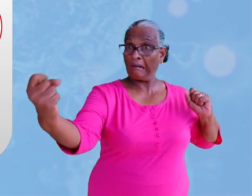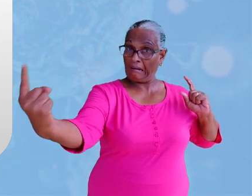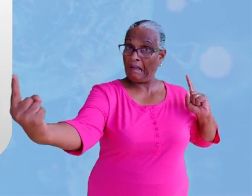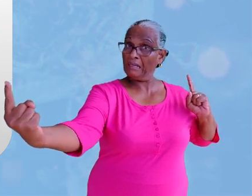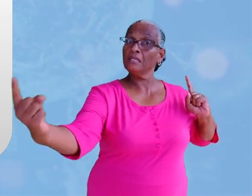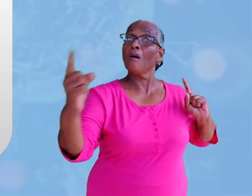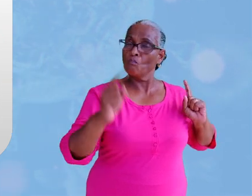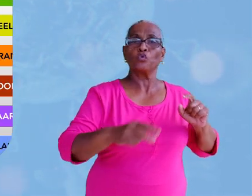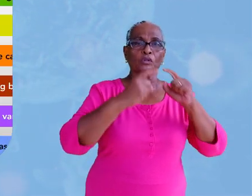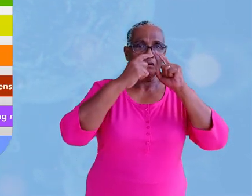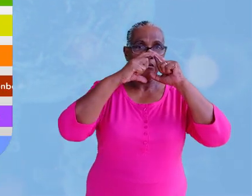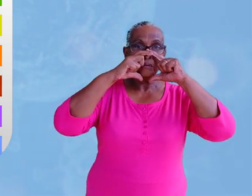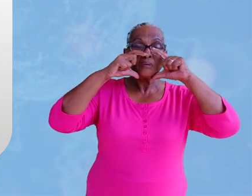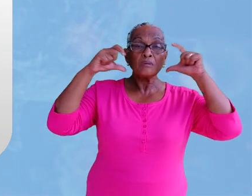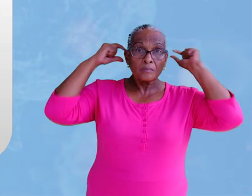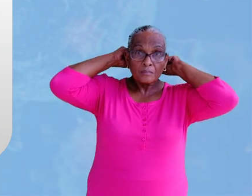bewaren.